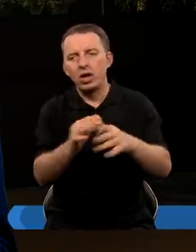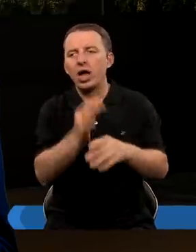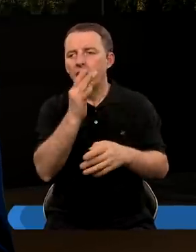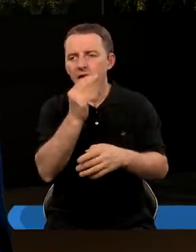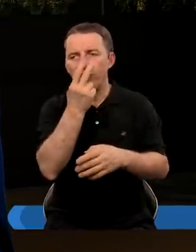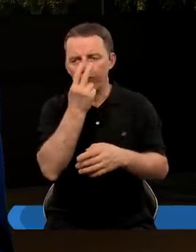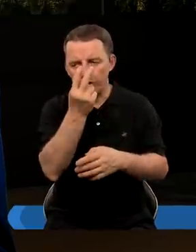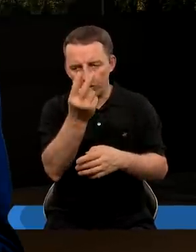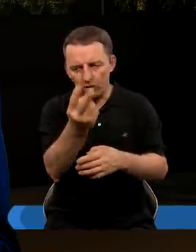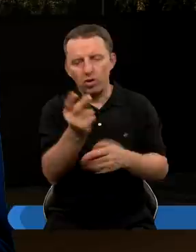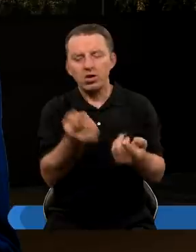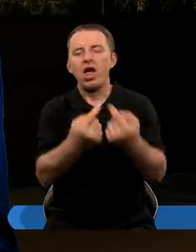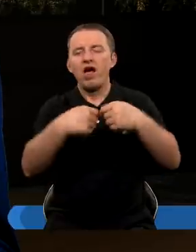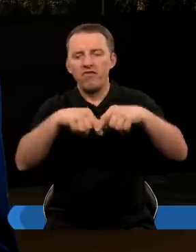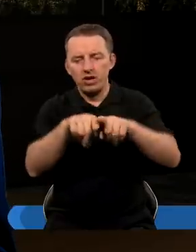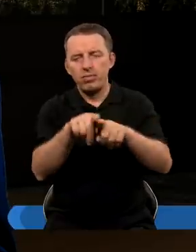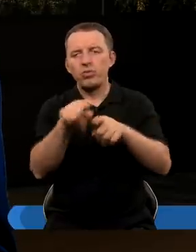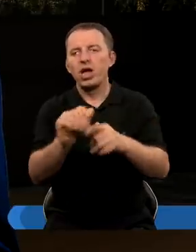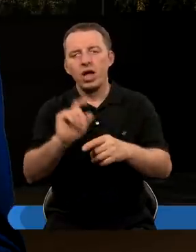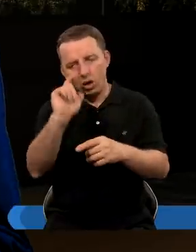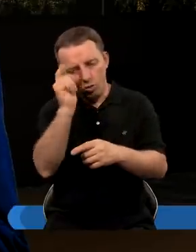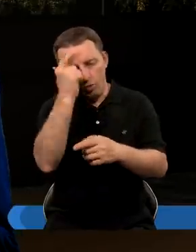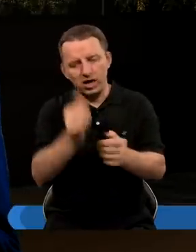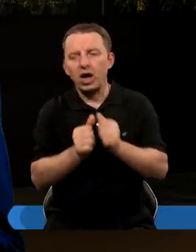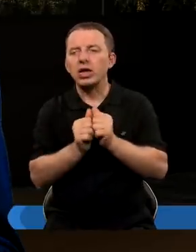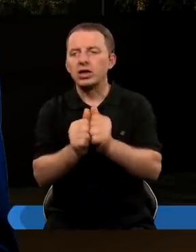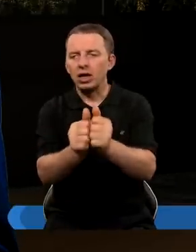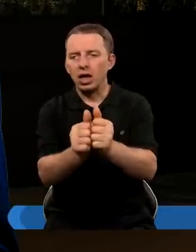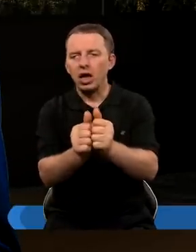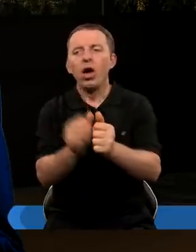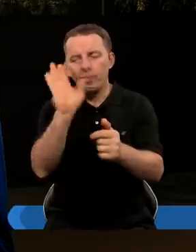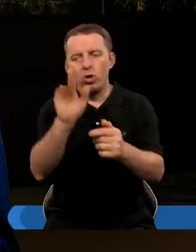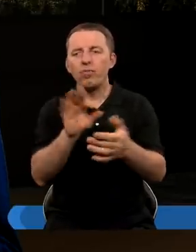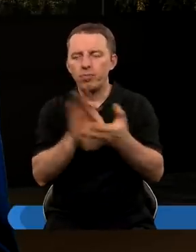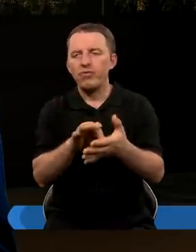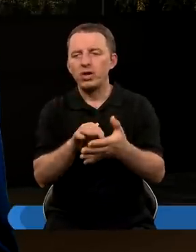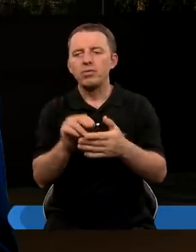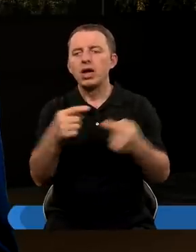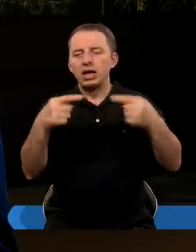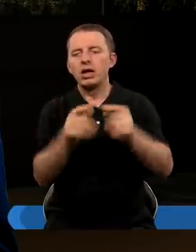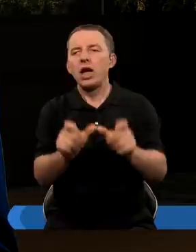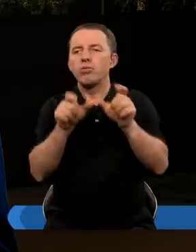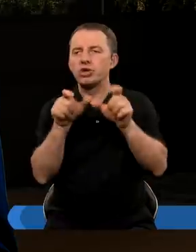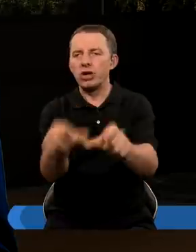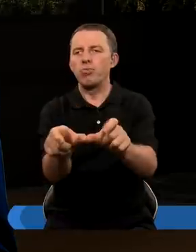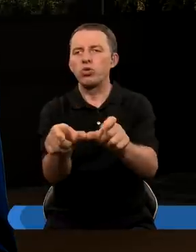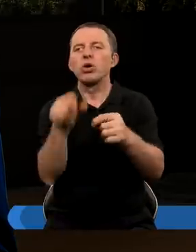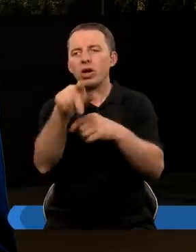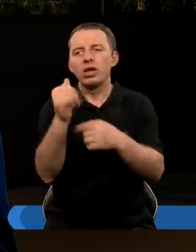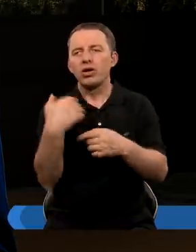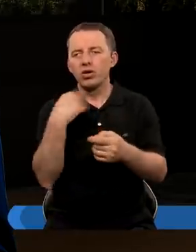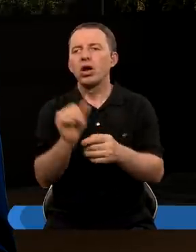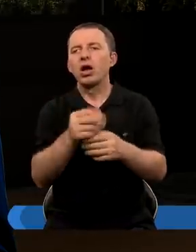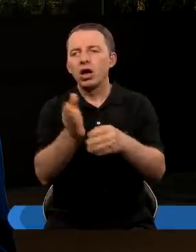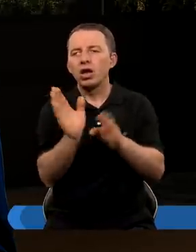No niestety Izrael, jak widzimy, nie wypełnił tej roli. I w pewnym sensie Pan Bóg przymusił ich pojawienie się na dworze